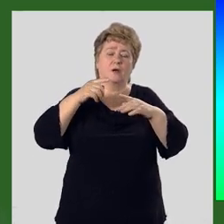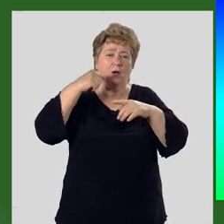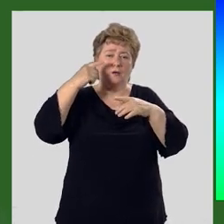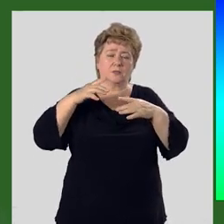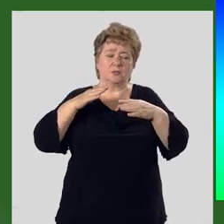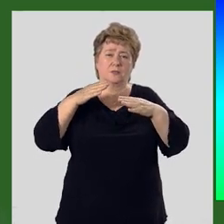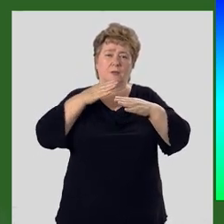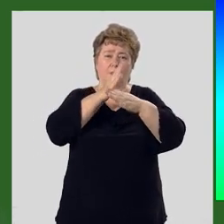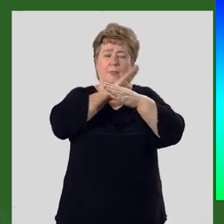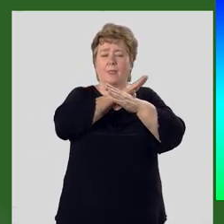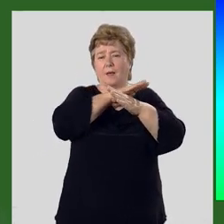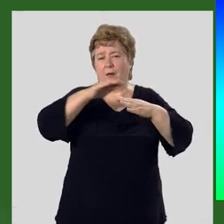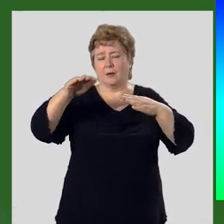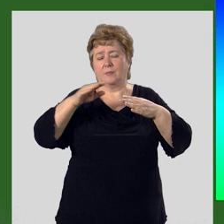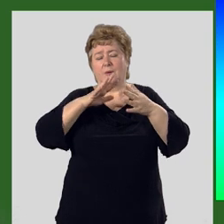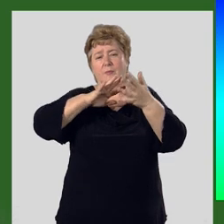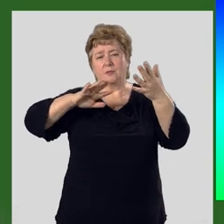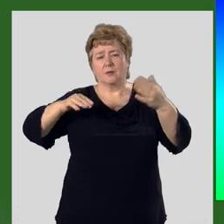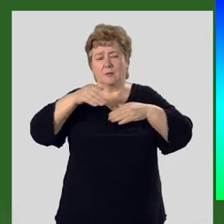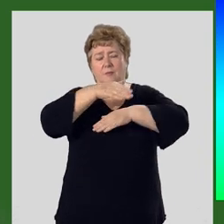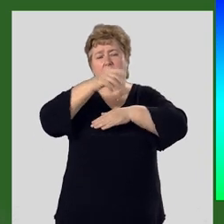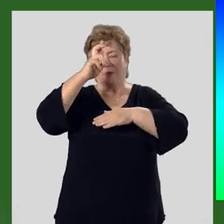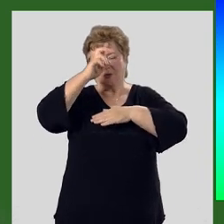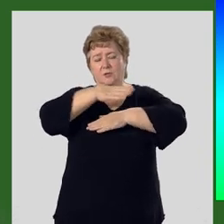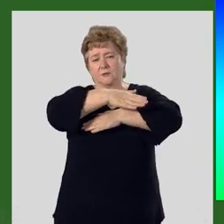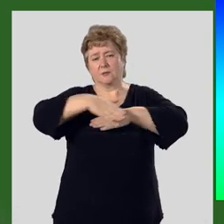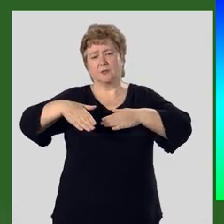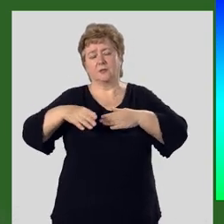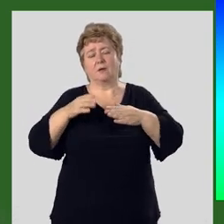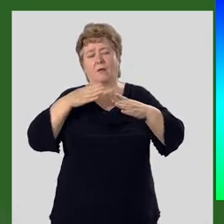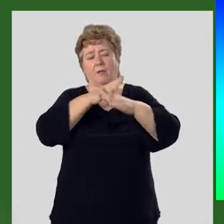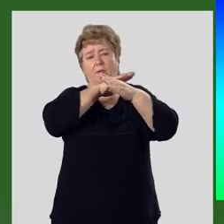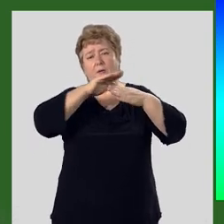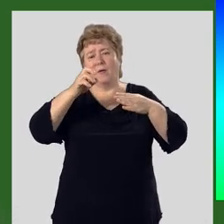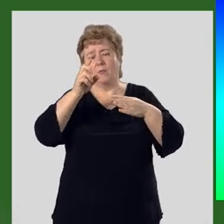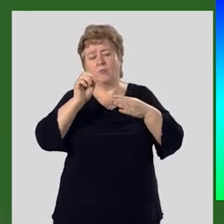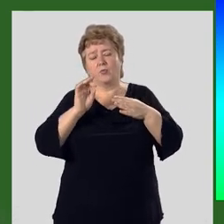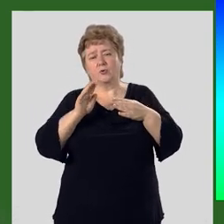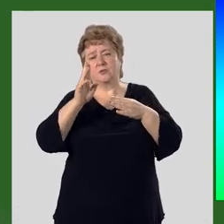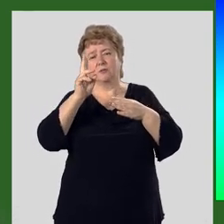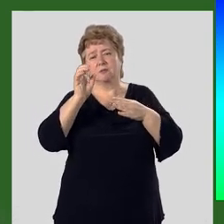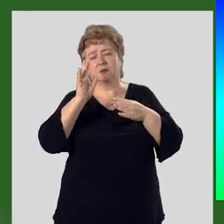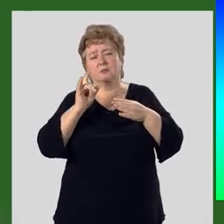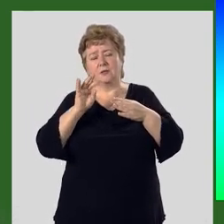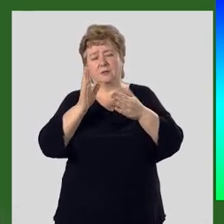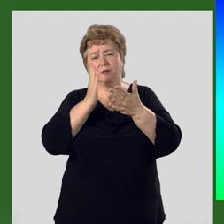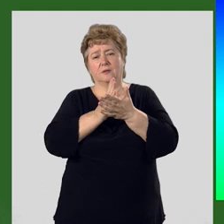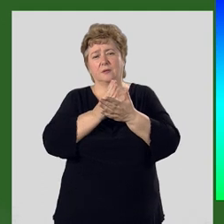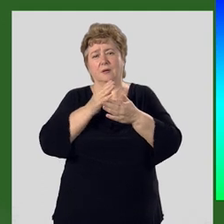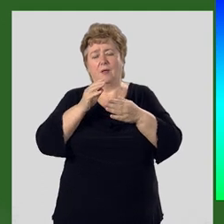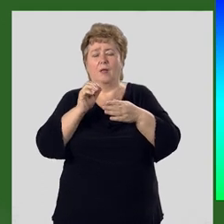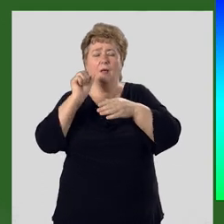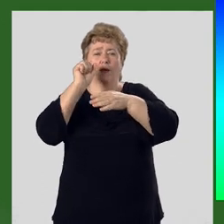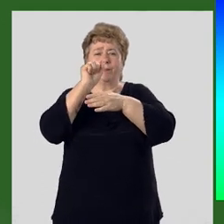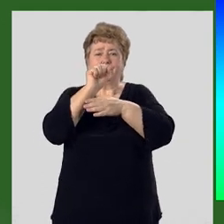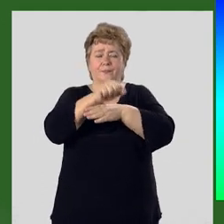На гребне, протягивающей по государственной границе хребта Бос-Кыр, расположен пик